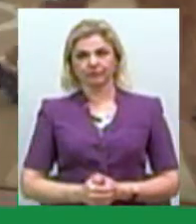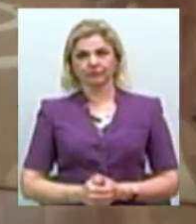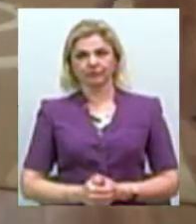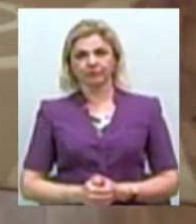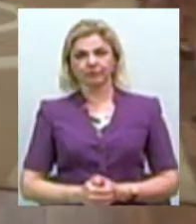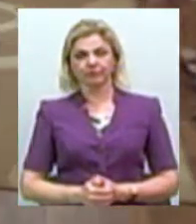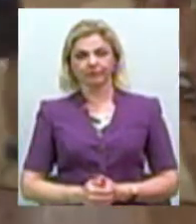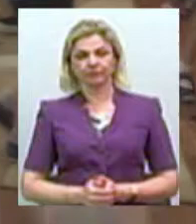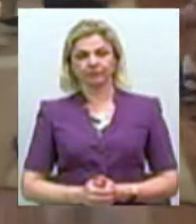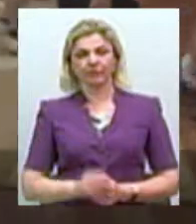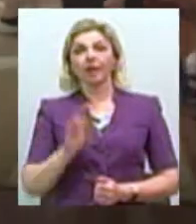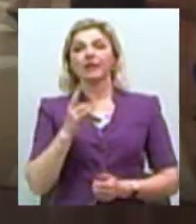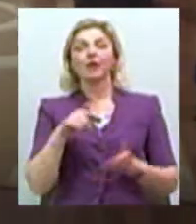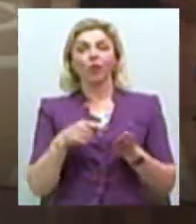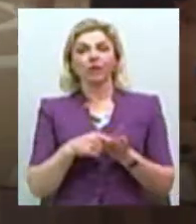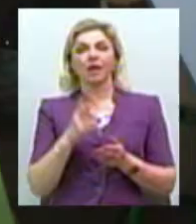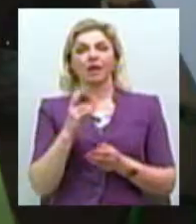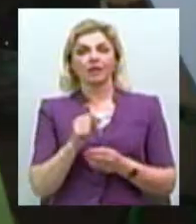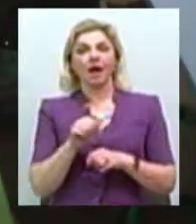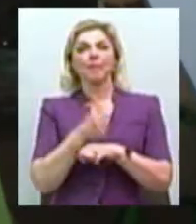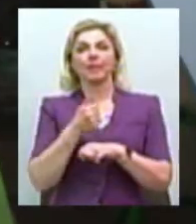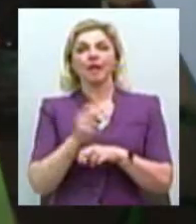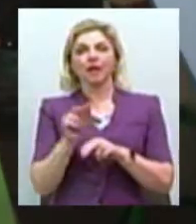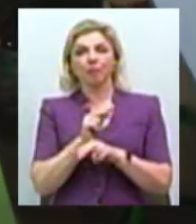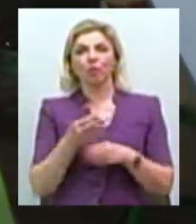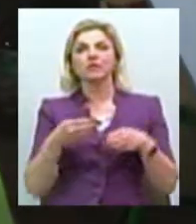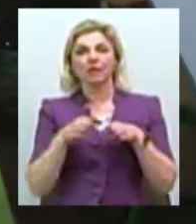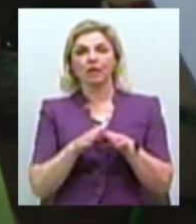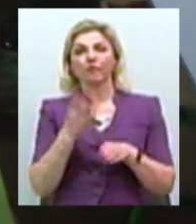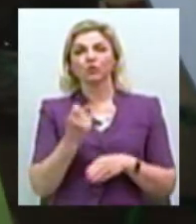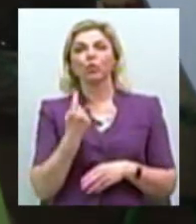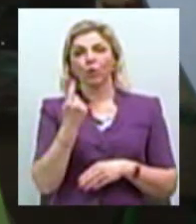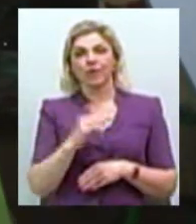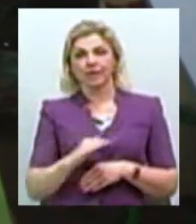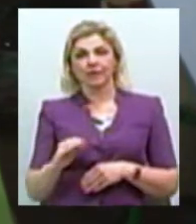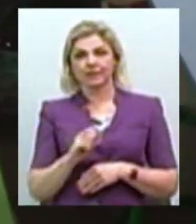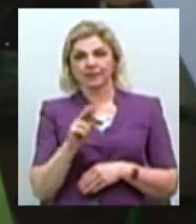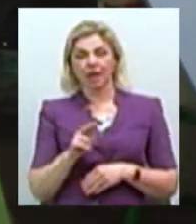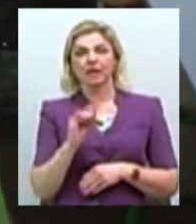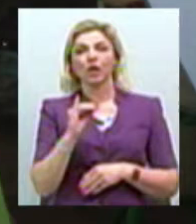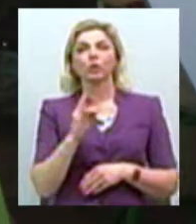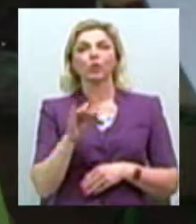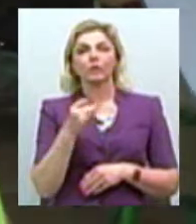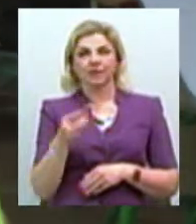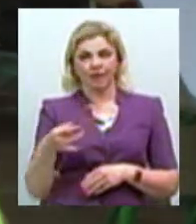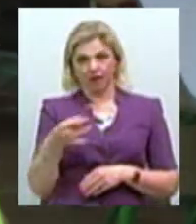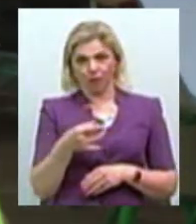У Миколаїві на капітальний ремонт закривають ще один дитячий садок в Інгульському районі.